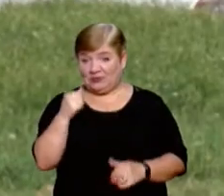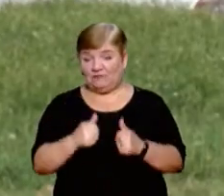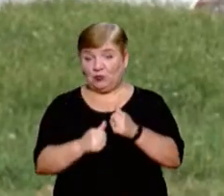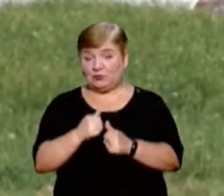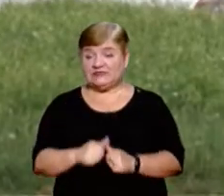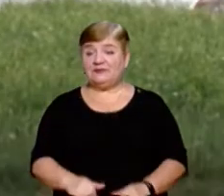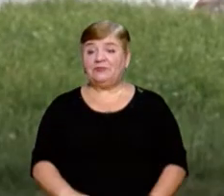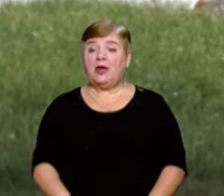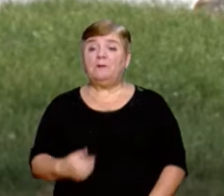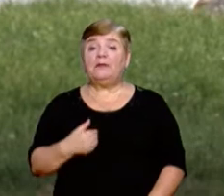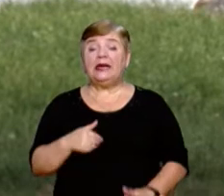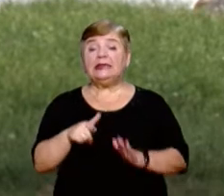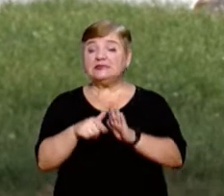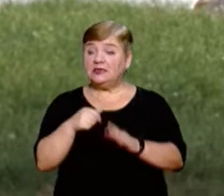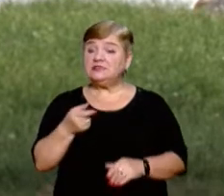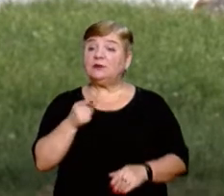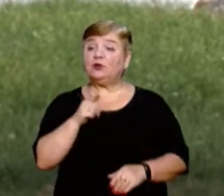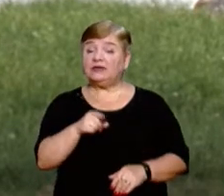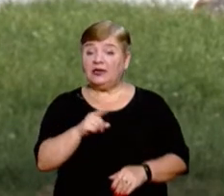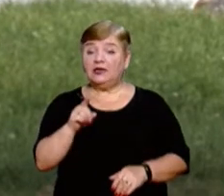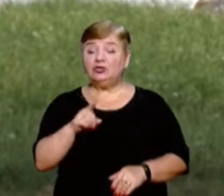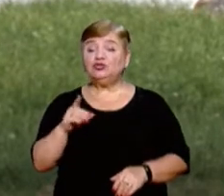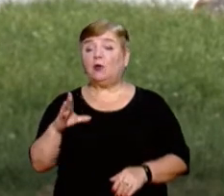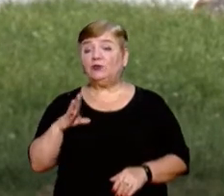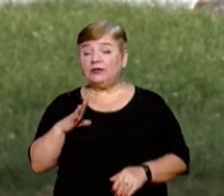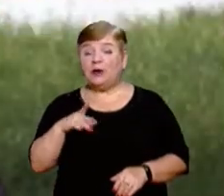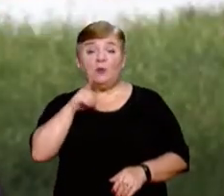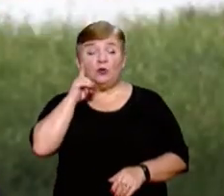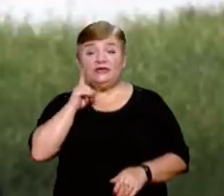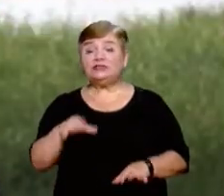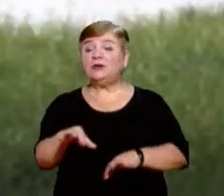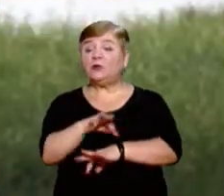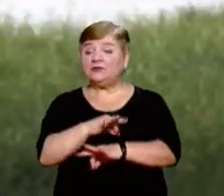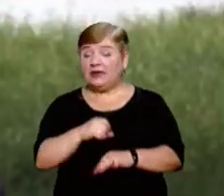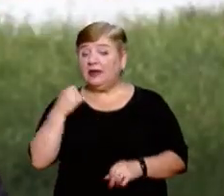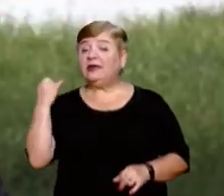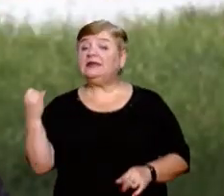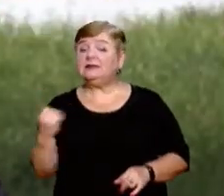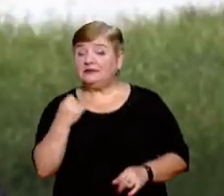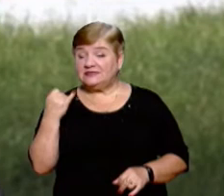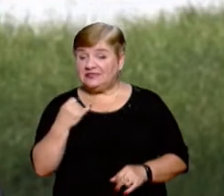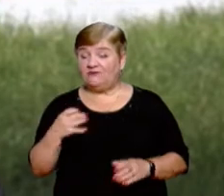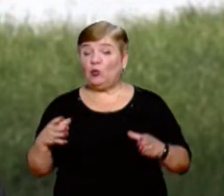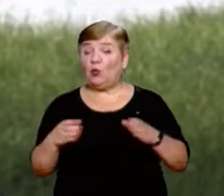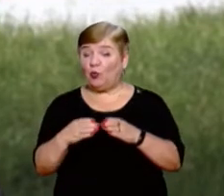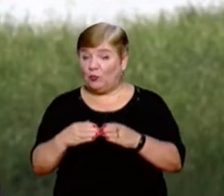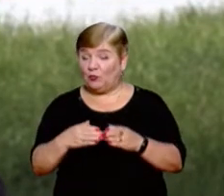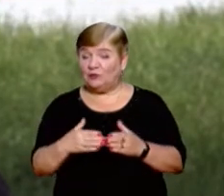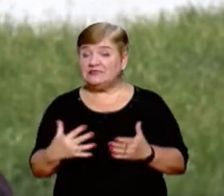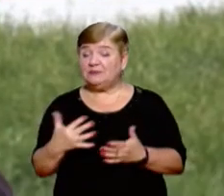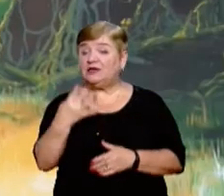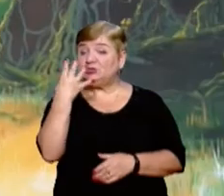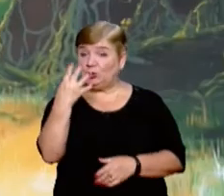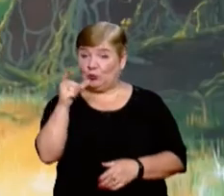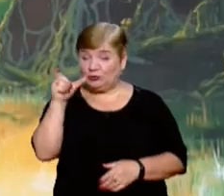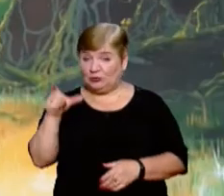Ми дізналися про те, що буде відбуватись пічинг молодіжних проєктів. Зібрали ініціативну групу, ця ініціативна група складалася з чотирьох